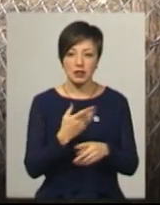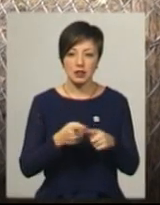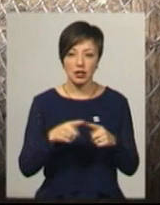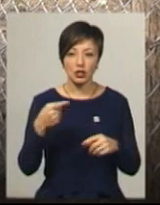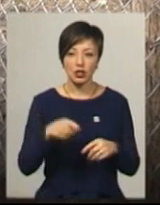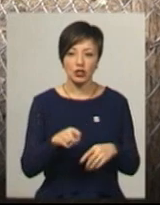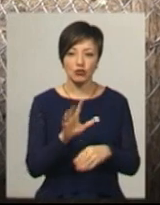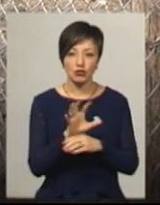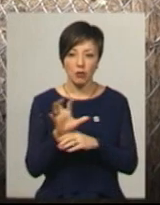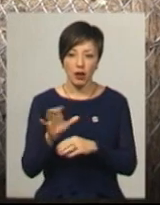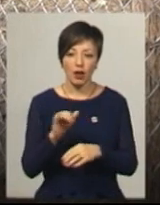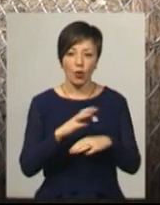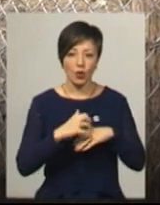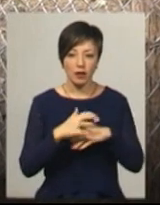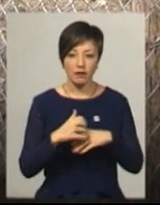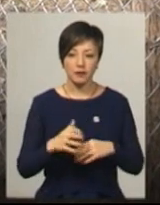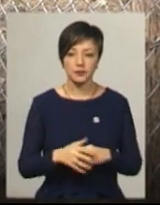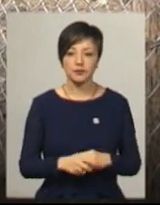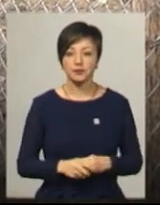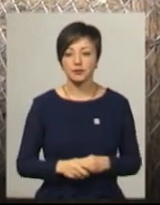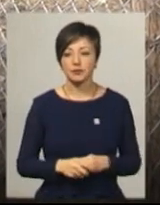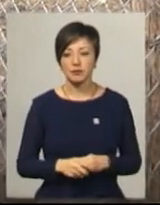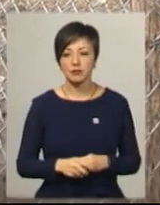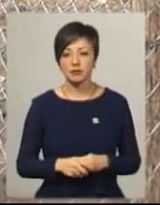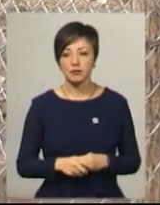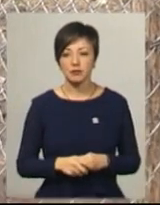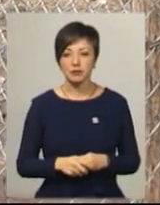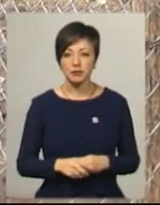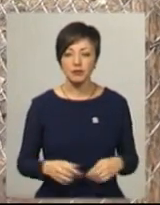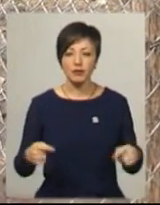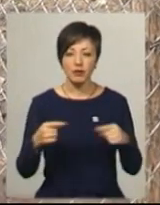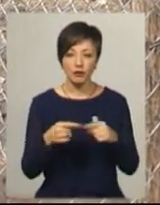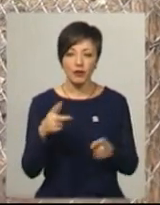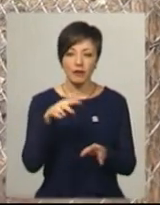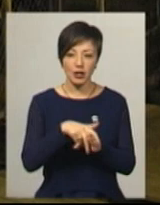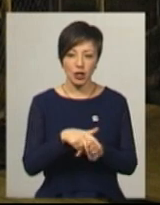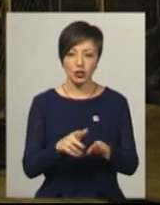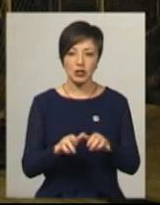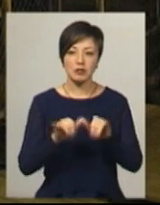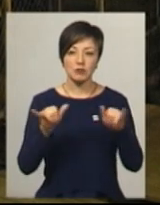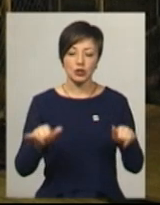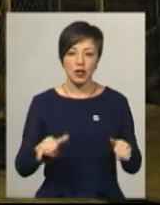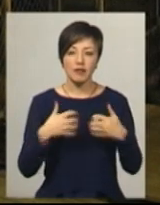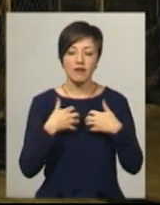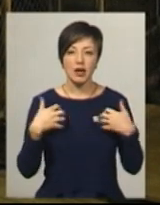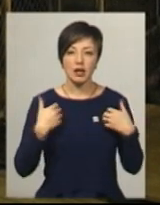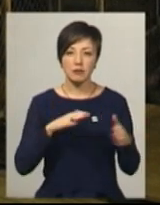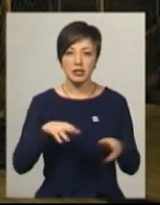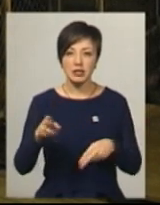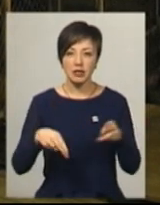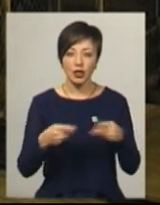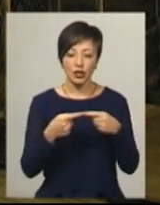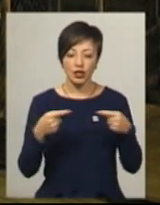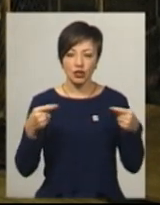тисяча собак і котів. Соответственно, навантаження збільшилось. Тварин після стерилізації та